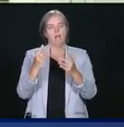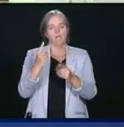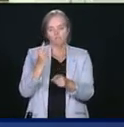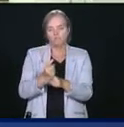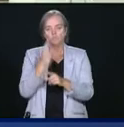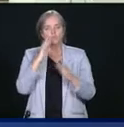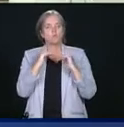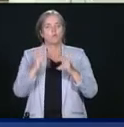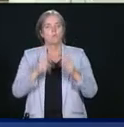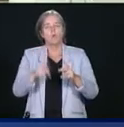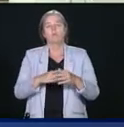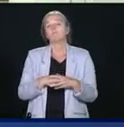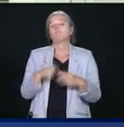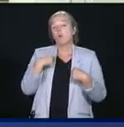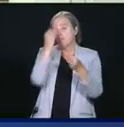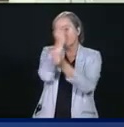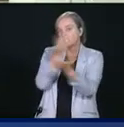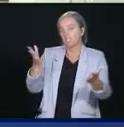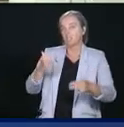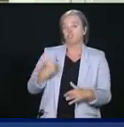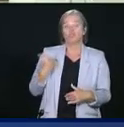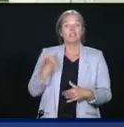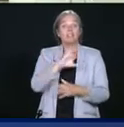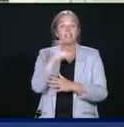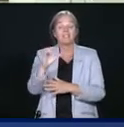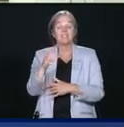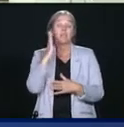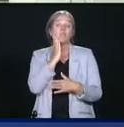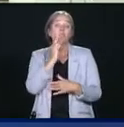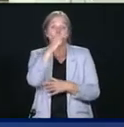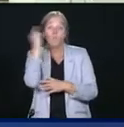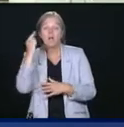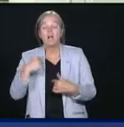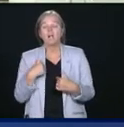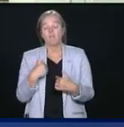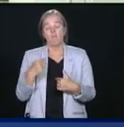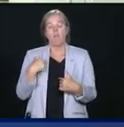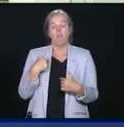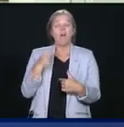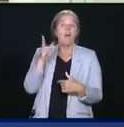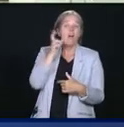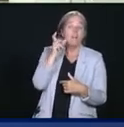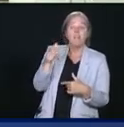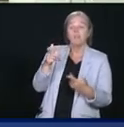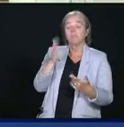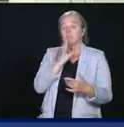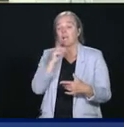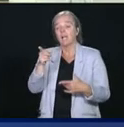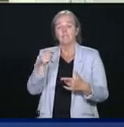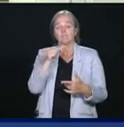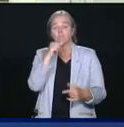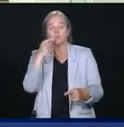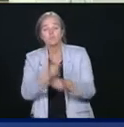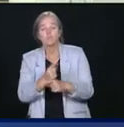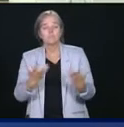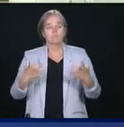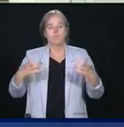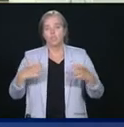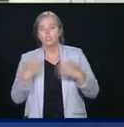Noirs. Je vous entends. J'entends vos inquiétudes, votre colère, votre peine.